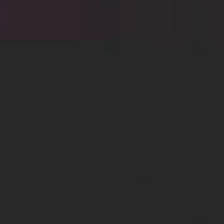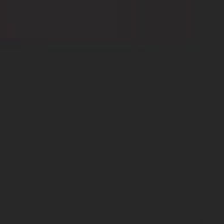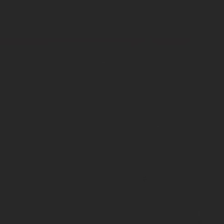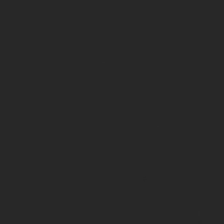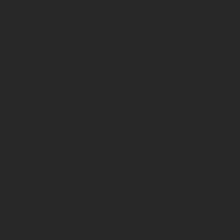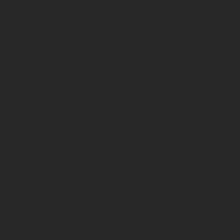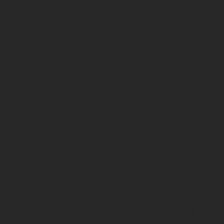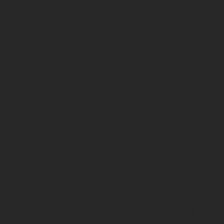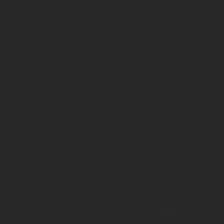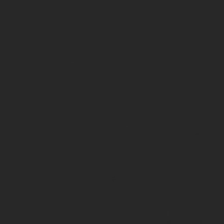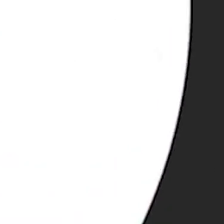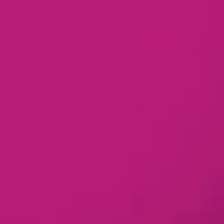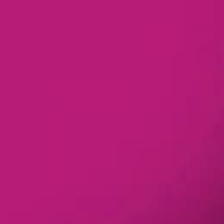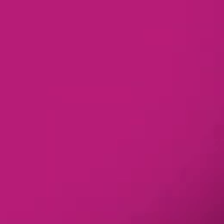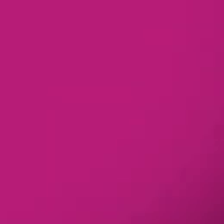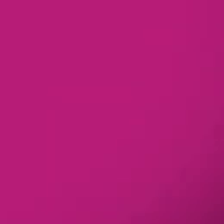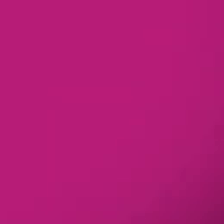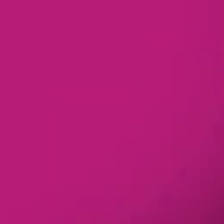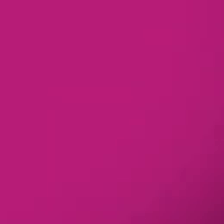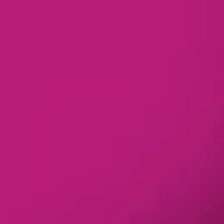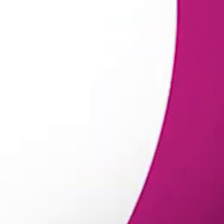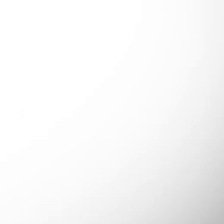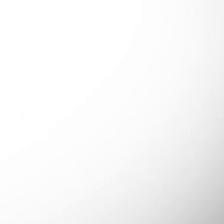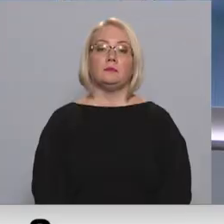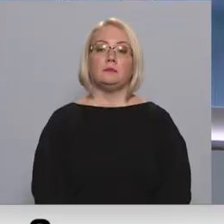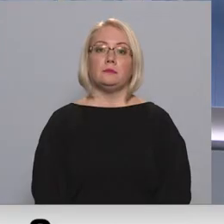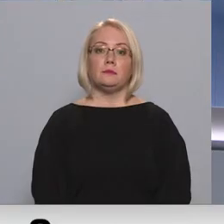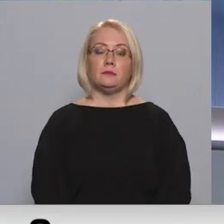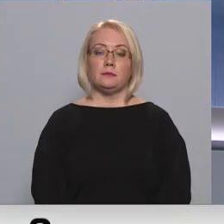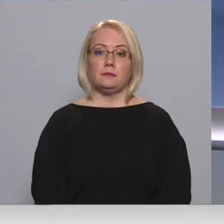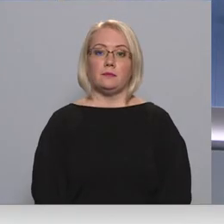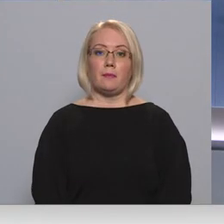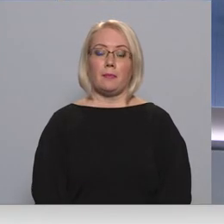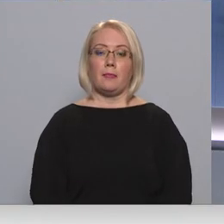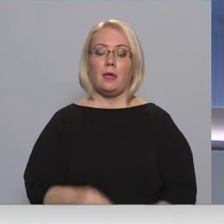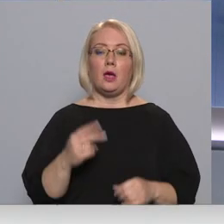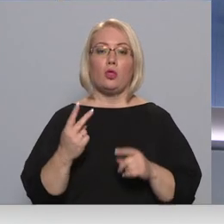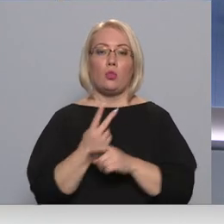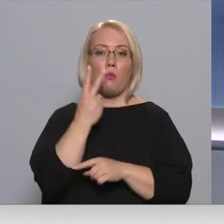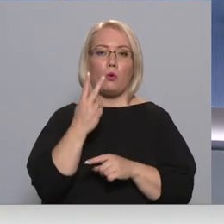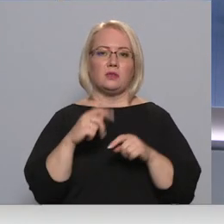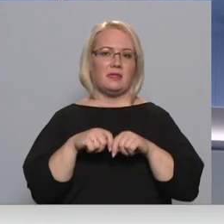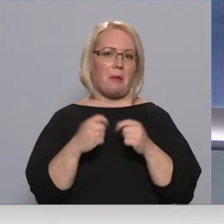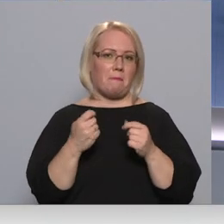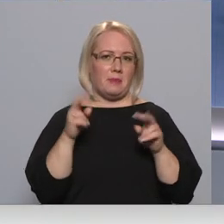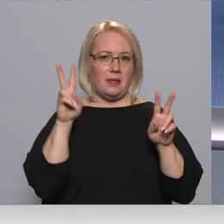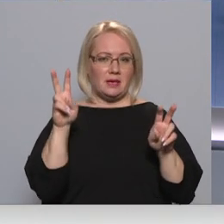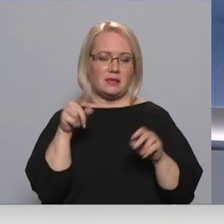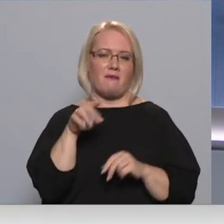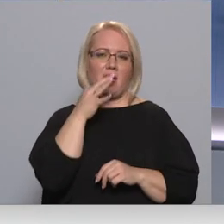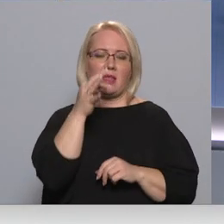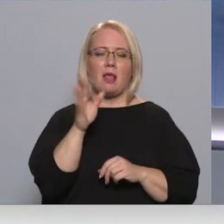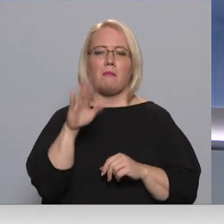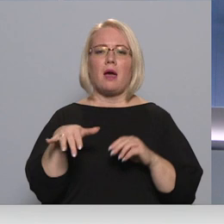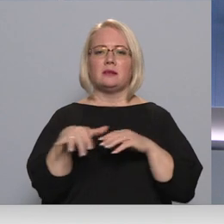Re, viss ēters ir te! Dubults neplīst, tā varētu teikt par vairākām